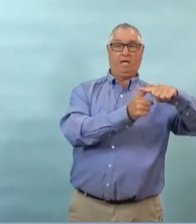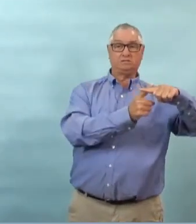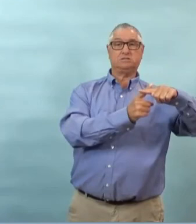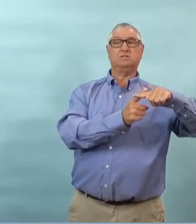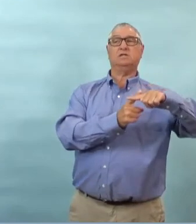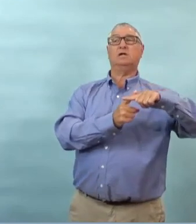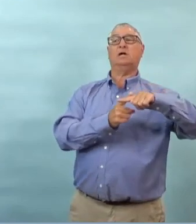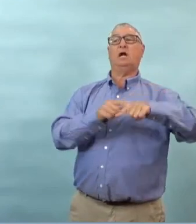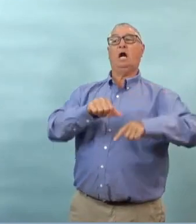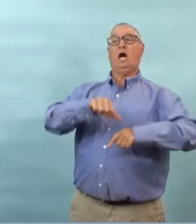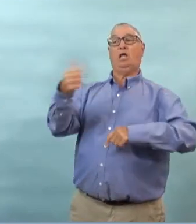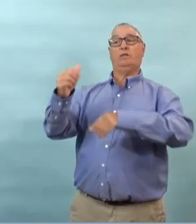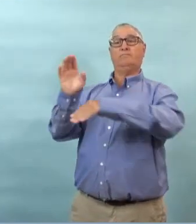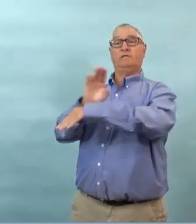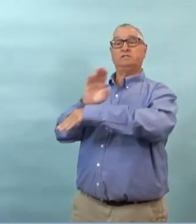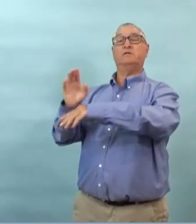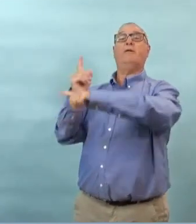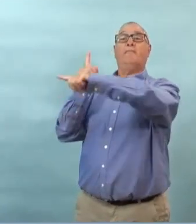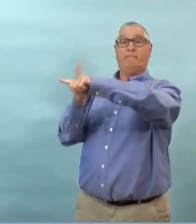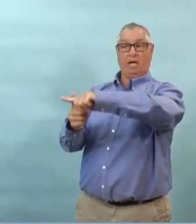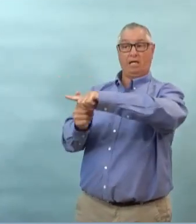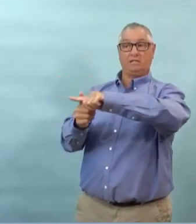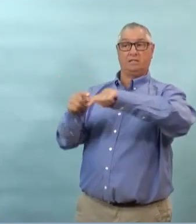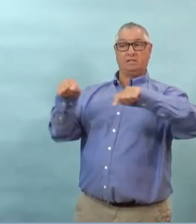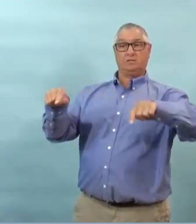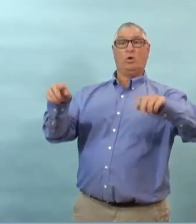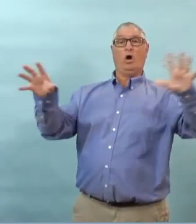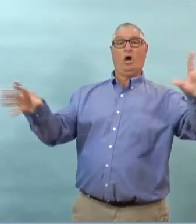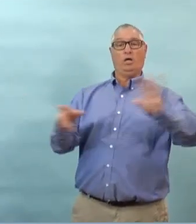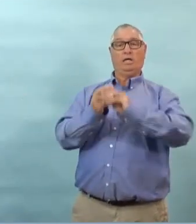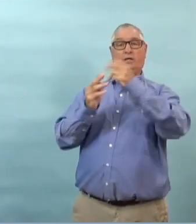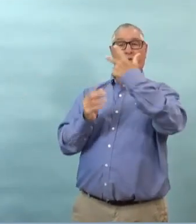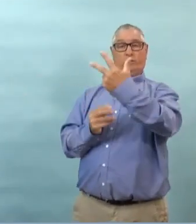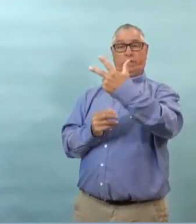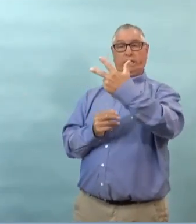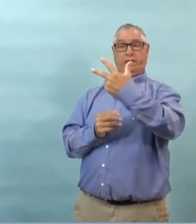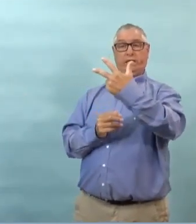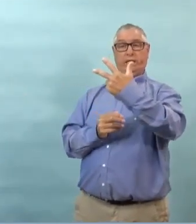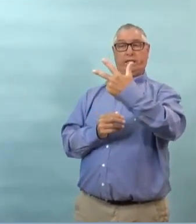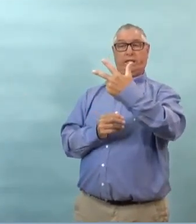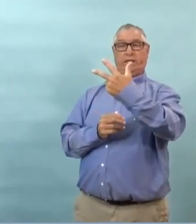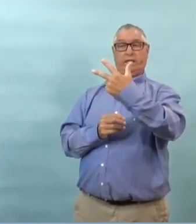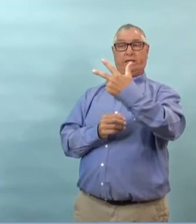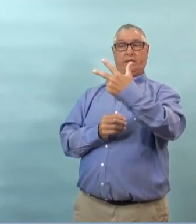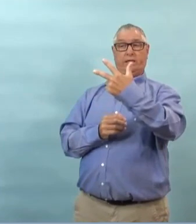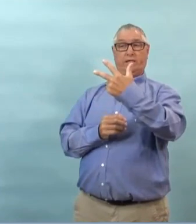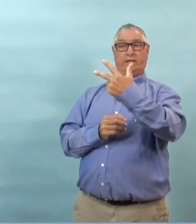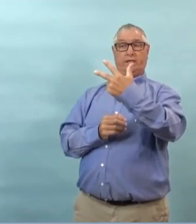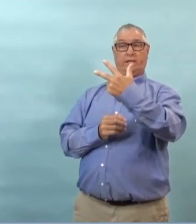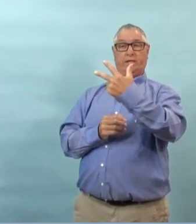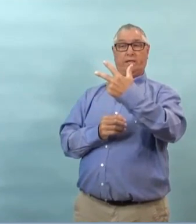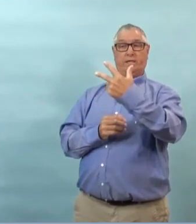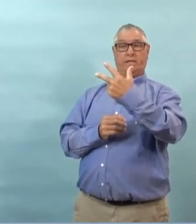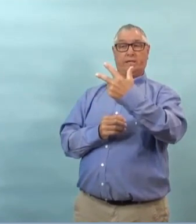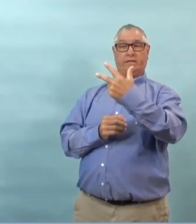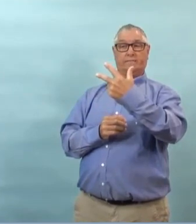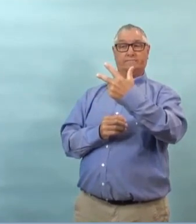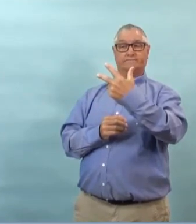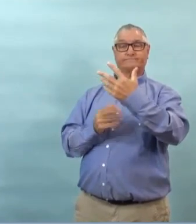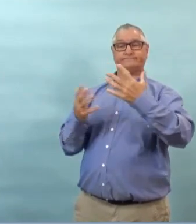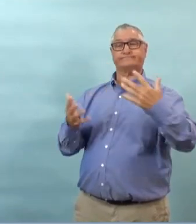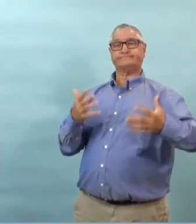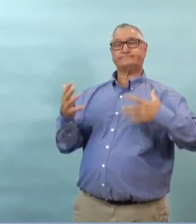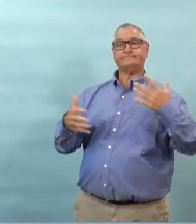renseignements que deux employés dans un restaurant avec testé positif donc ça représente trois cas au